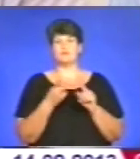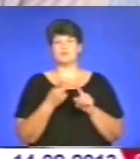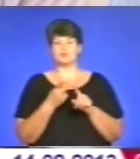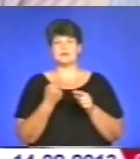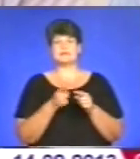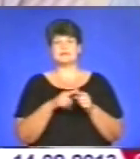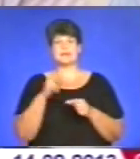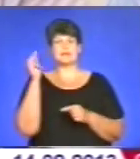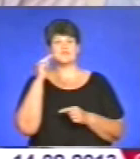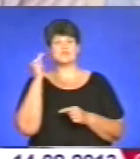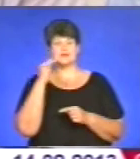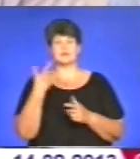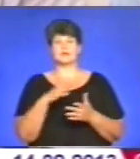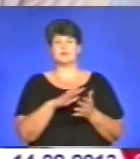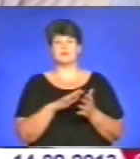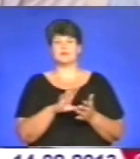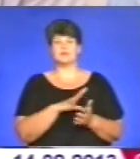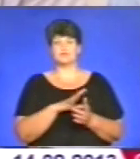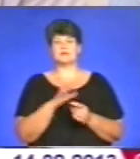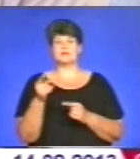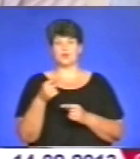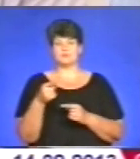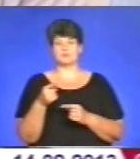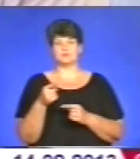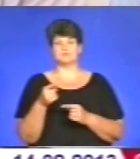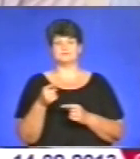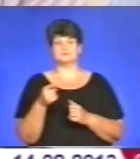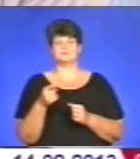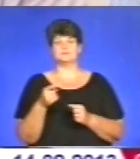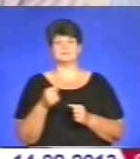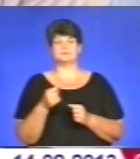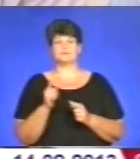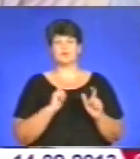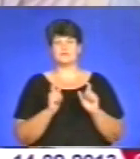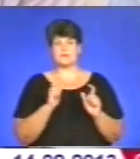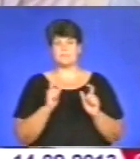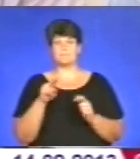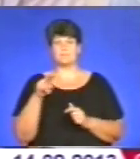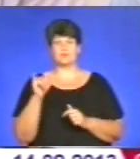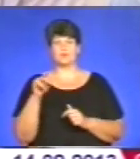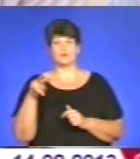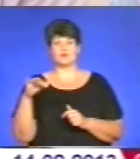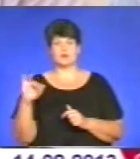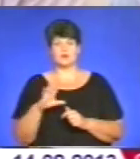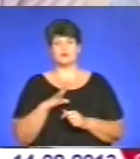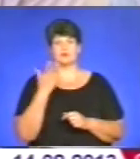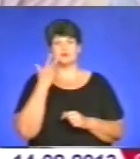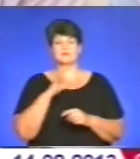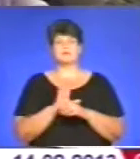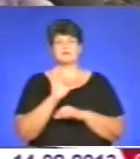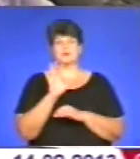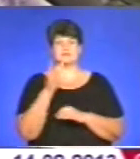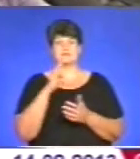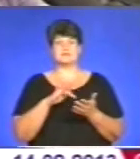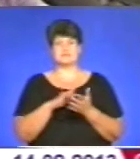навчання, яке я прийшов в Тернопільському університеті Полія, куди направили центр зайнятості.